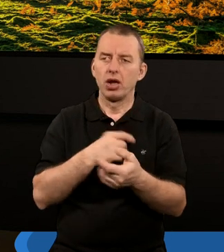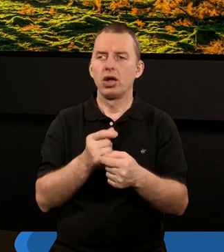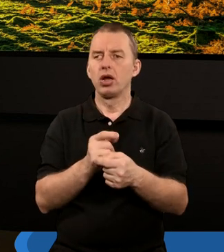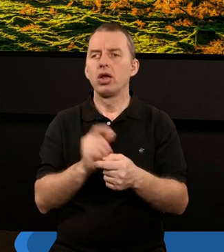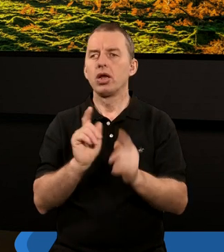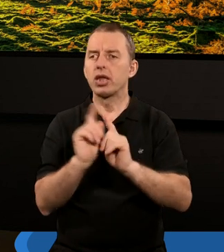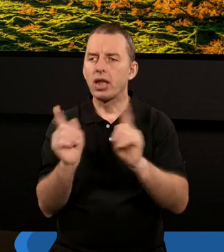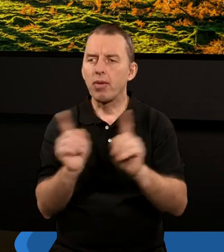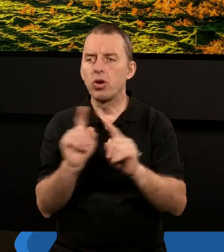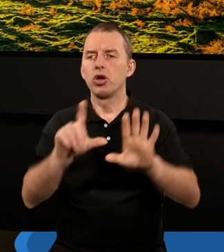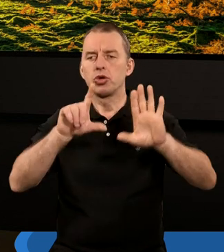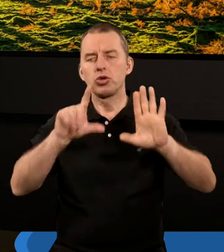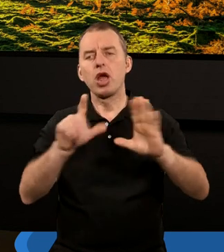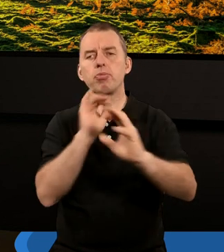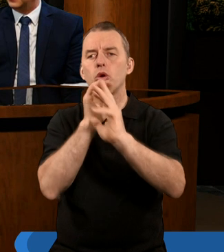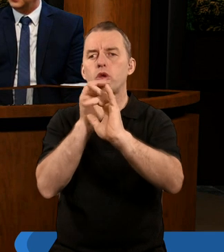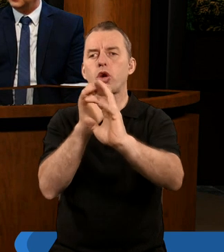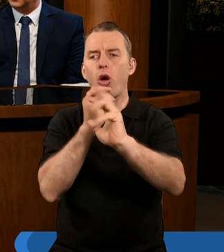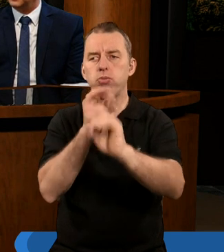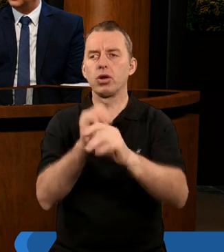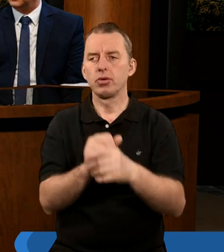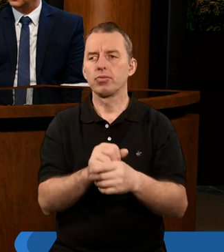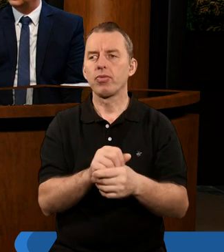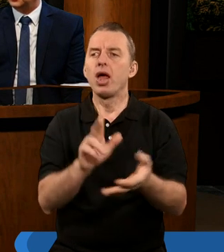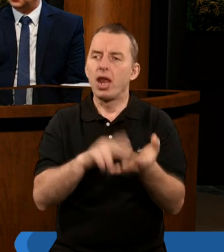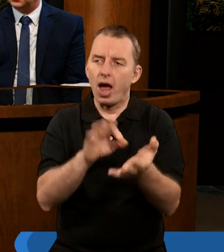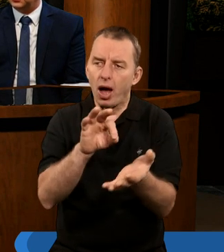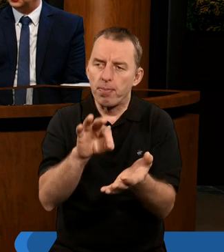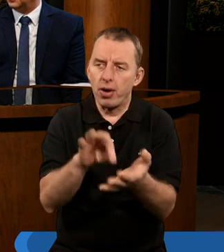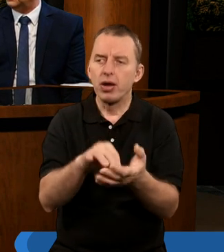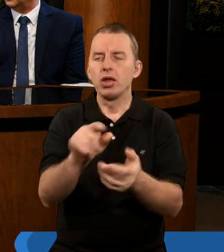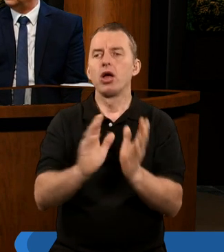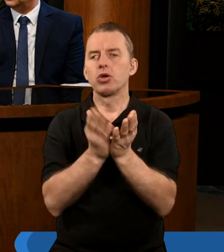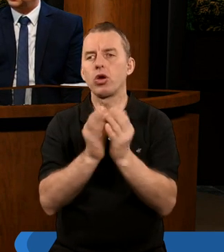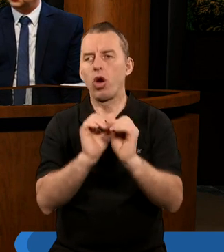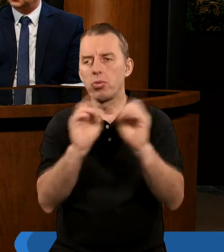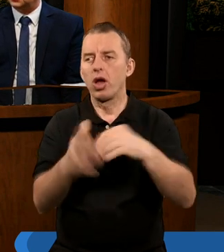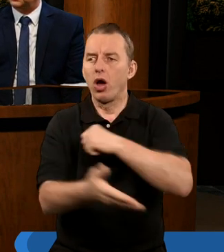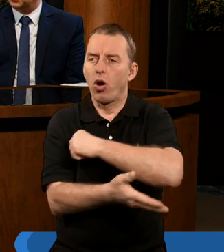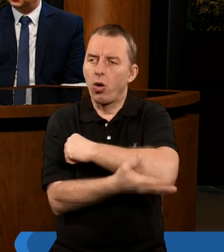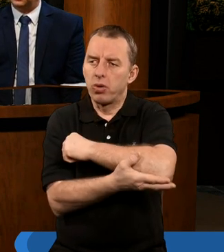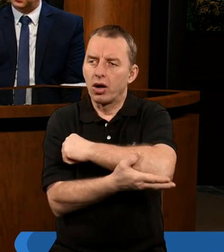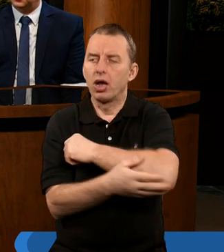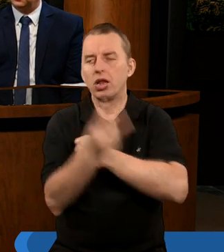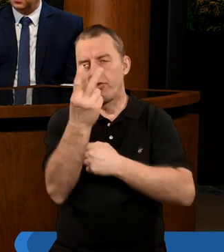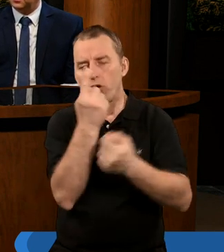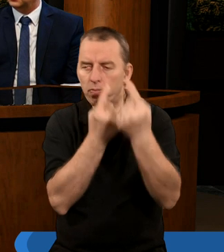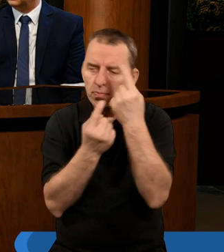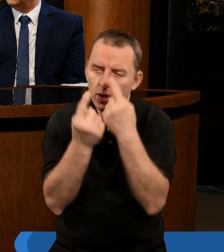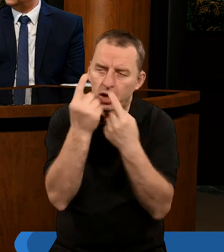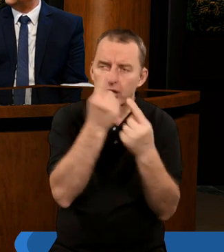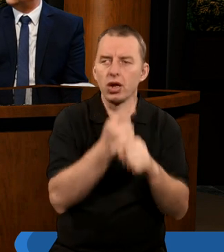symboliki siedmiu trąb? Na pewno, tak jak cała Księga Apokalipsy, oparta jest na dwóch motywach.